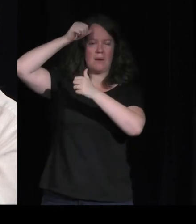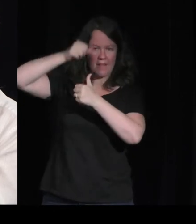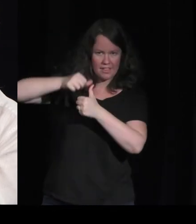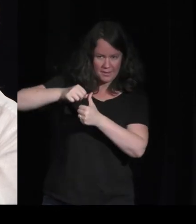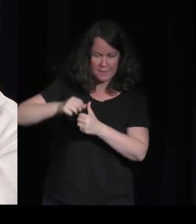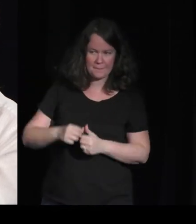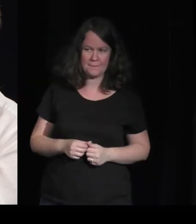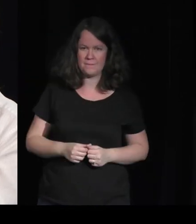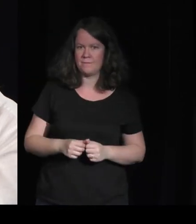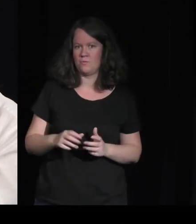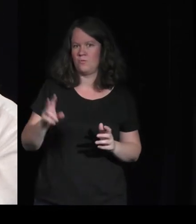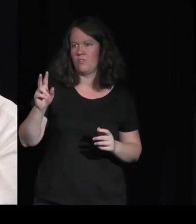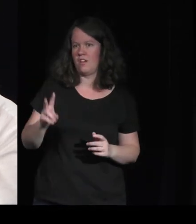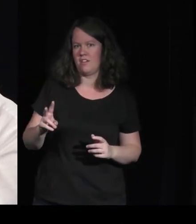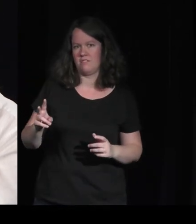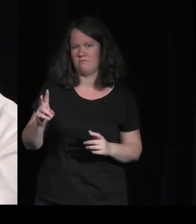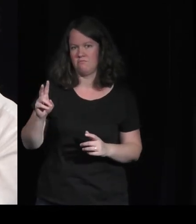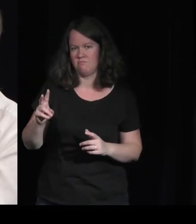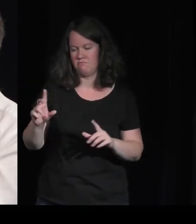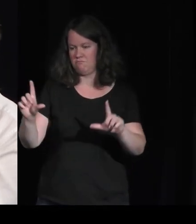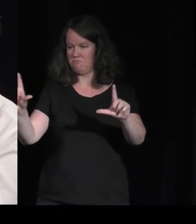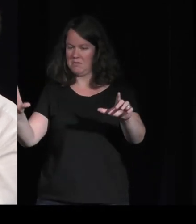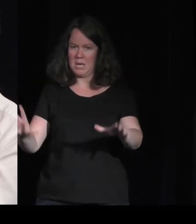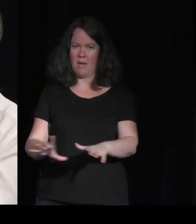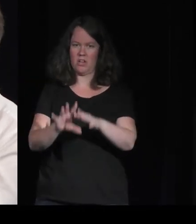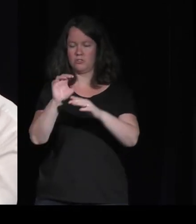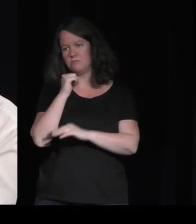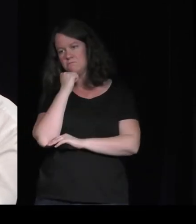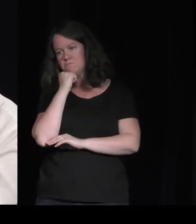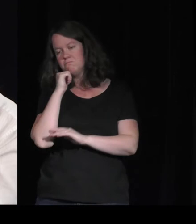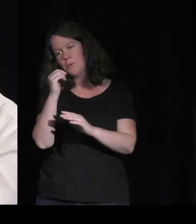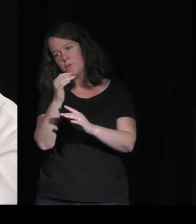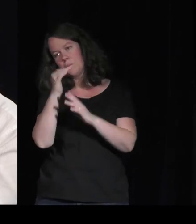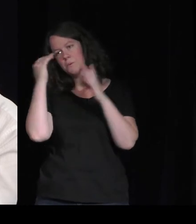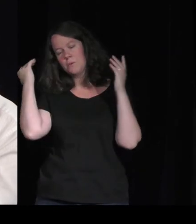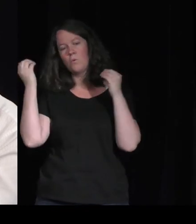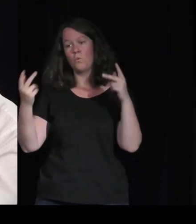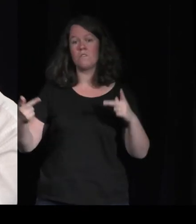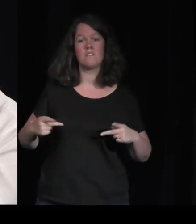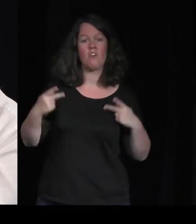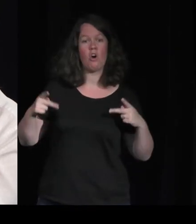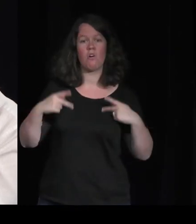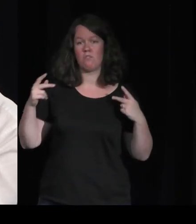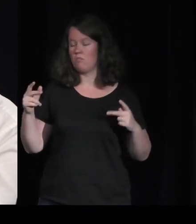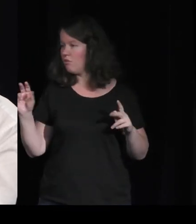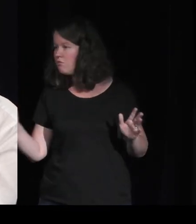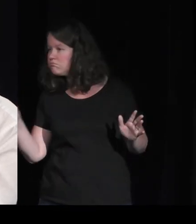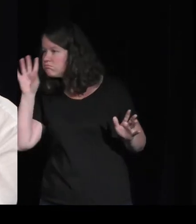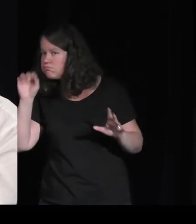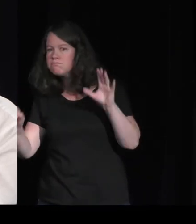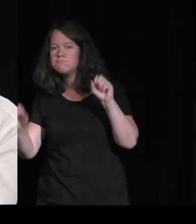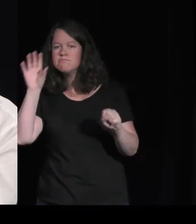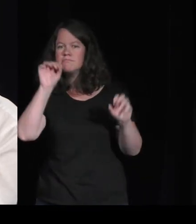à l'image, de rapport à la nature, de rapport au vivant, à ce qu'il va y avoir autour du joueur quand il va se promener dans ses souvenirs